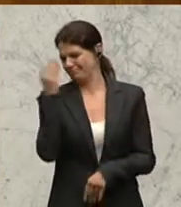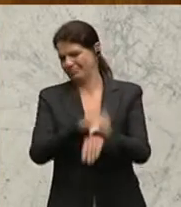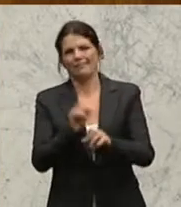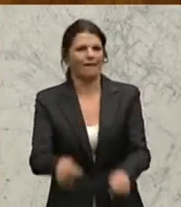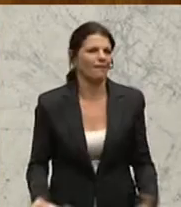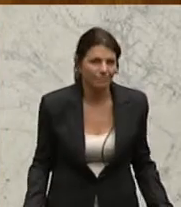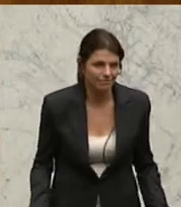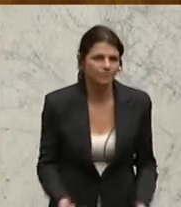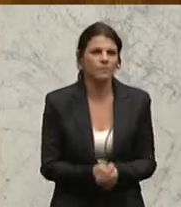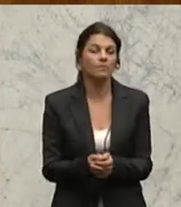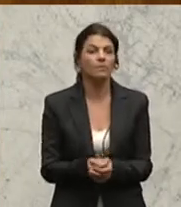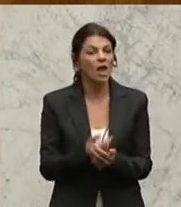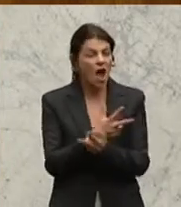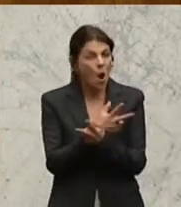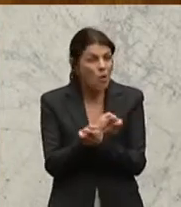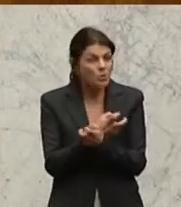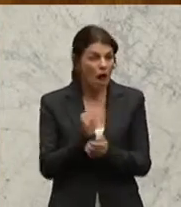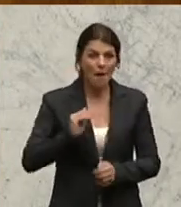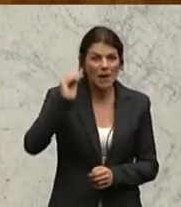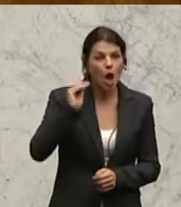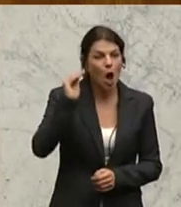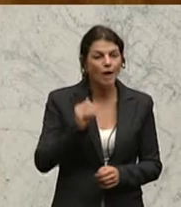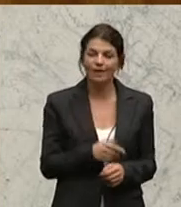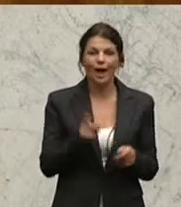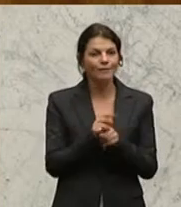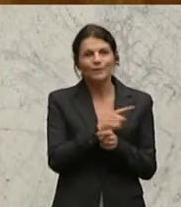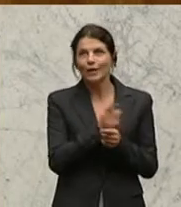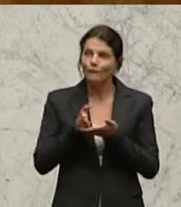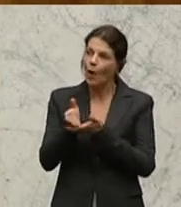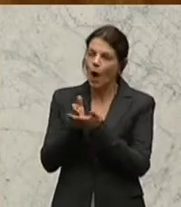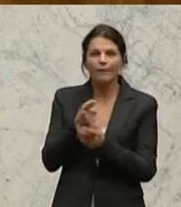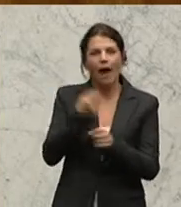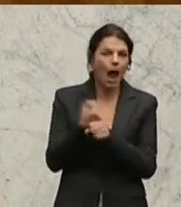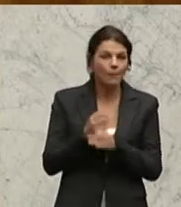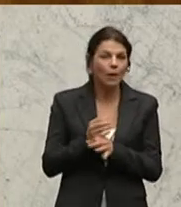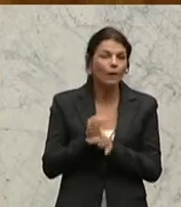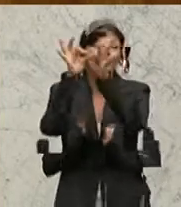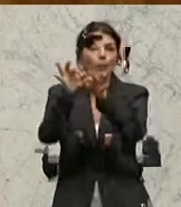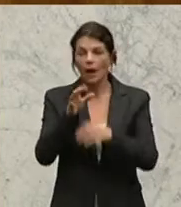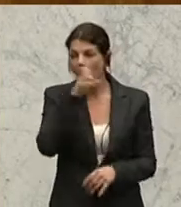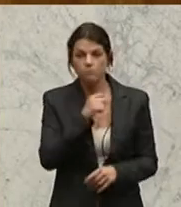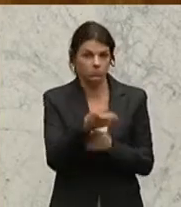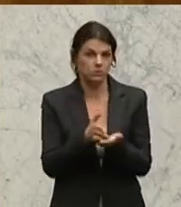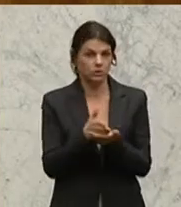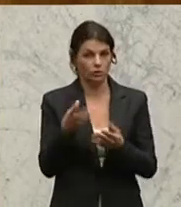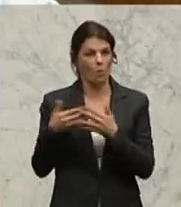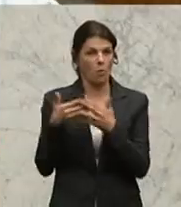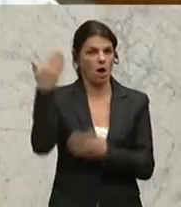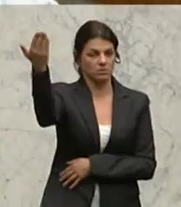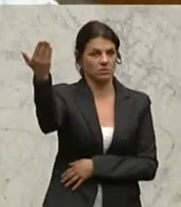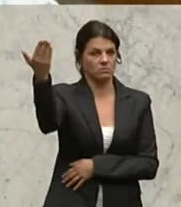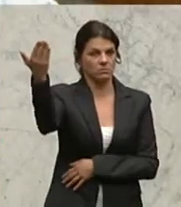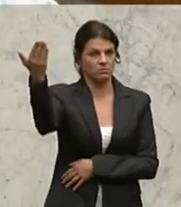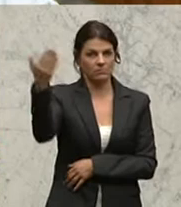Die österreichischen Behörden wurden zu Handlangen der Geheimdienste der US-Staaten abdegradiert.